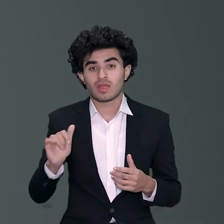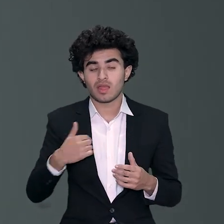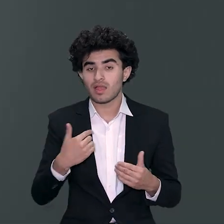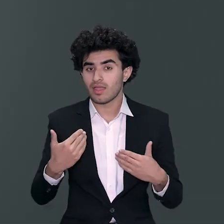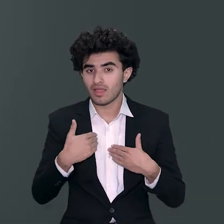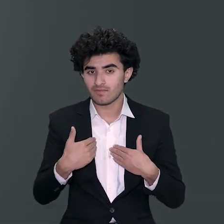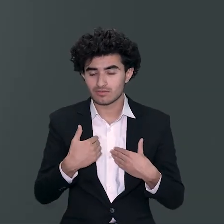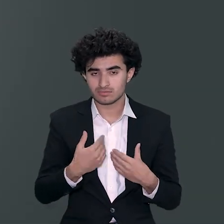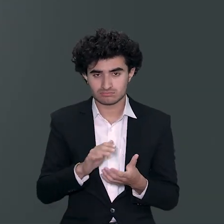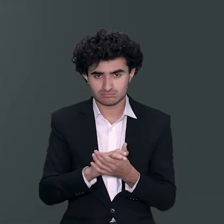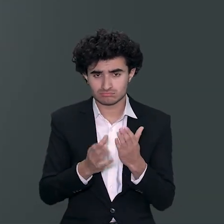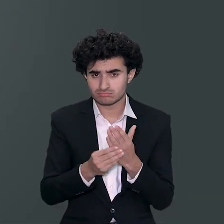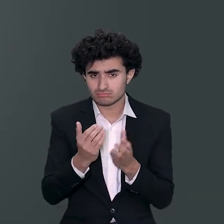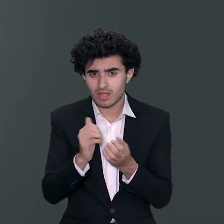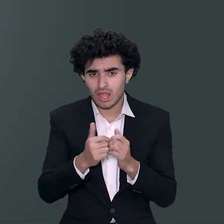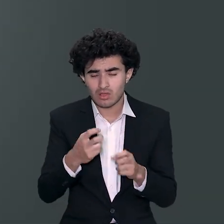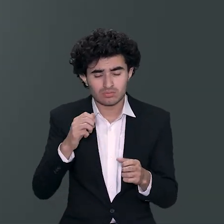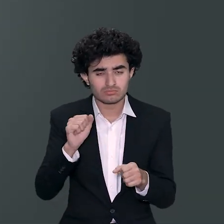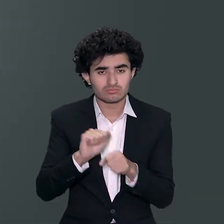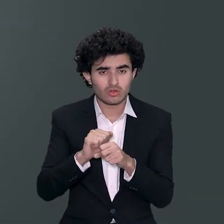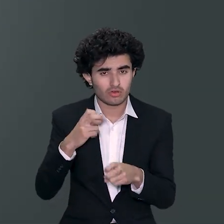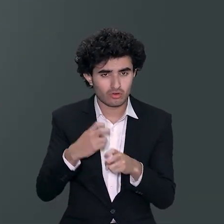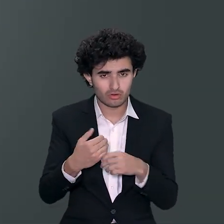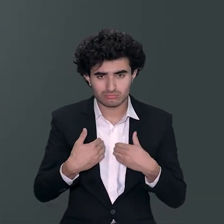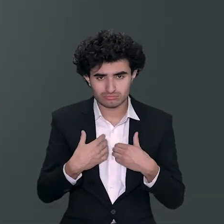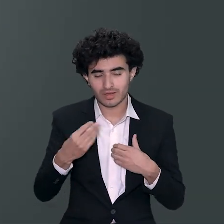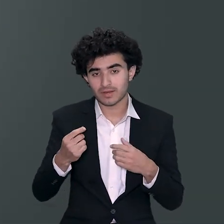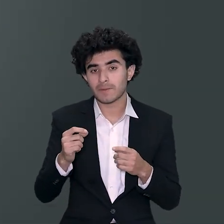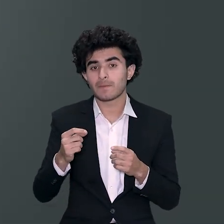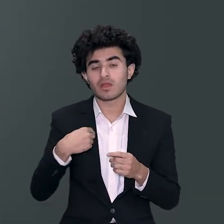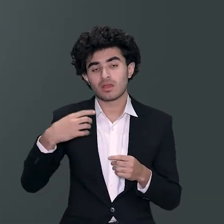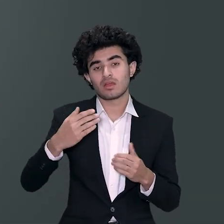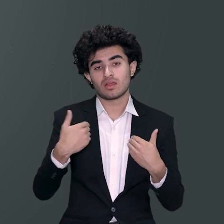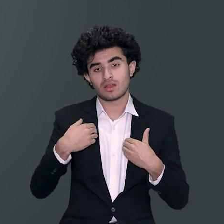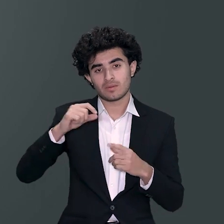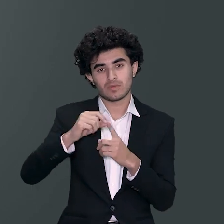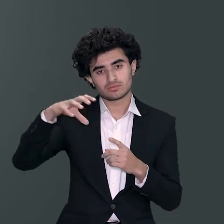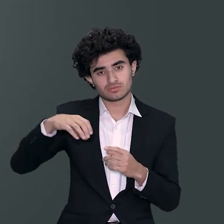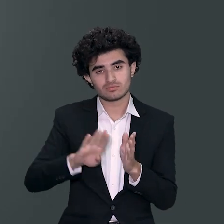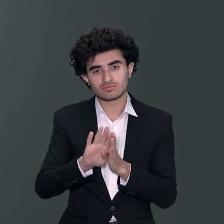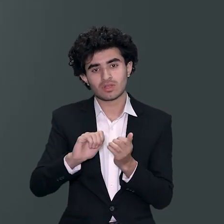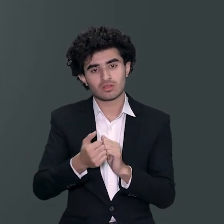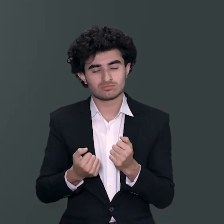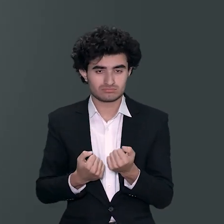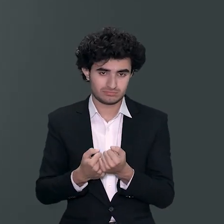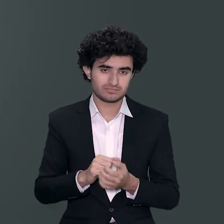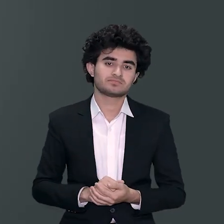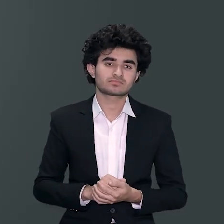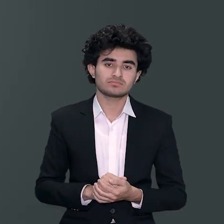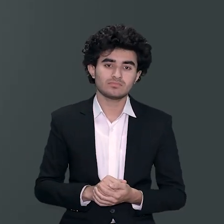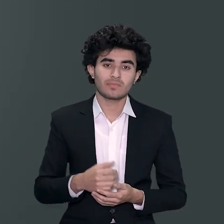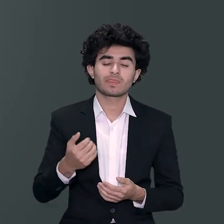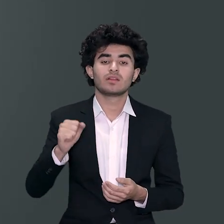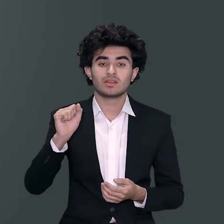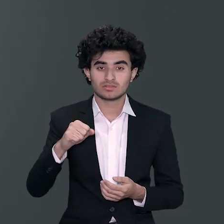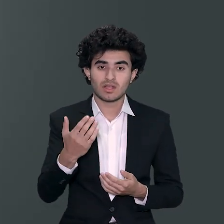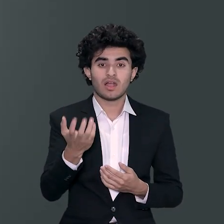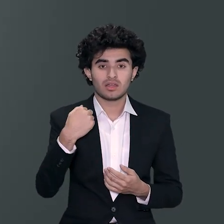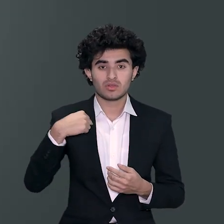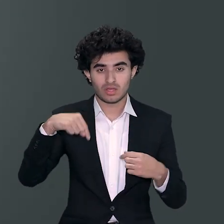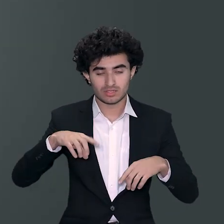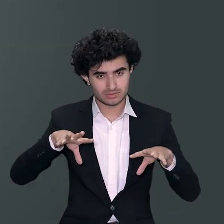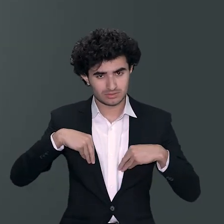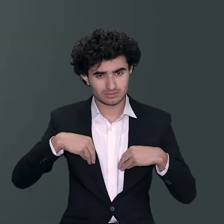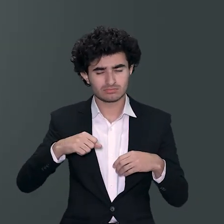ڈالتے جائیں تو یہ ہمارے آتھ میں ہے کہ ہم کتنی میند کرتے ہیں اور اپنی ملکی ترقی میں کیا کردار ادا کرتے ہیں